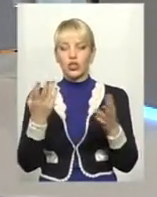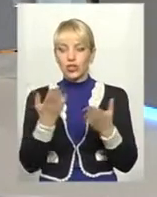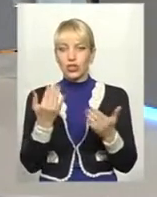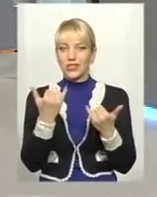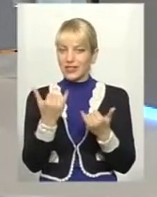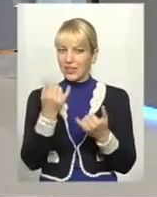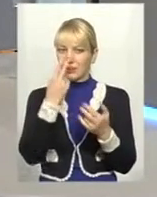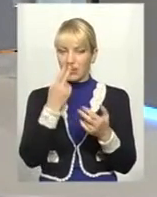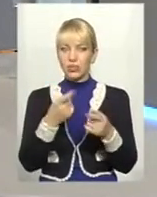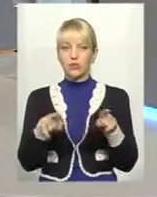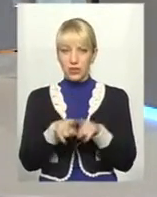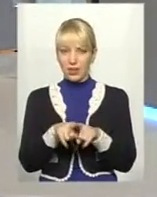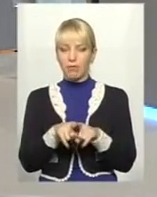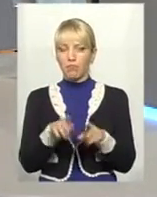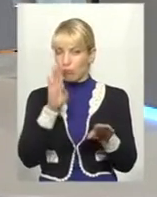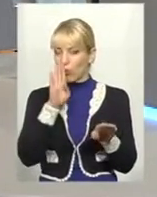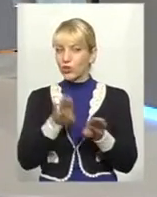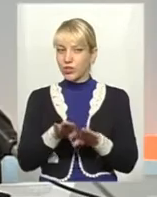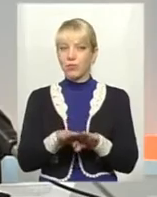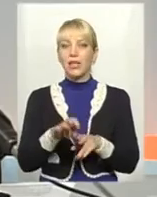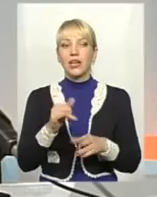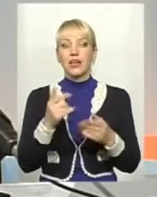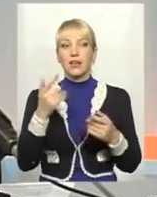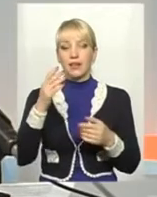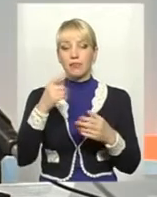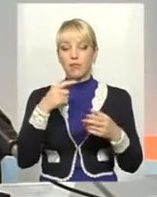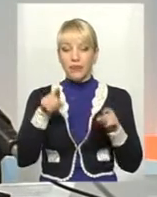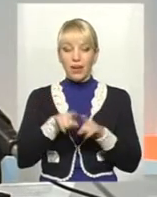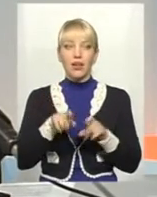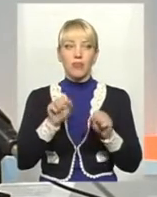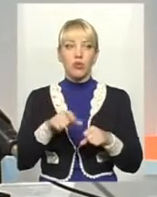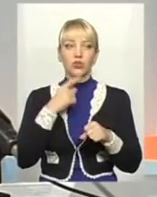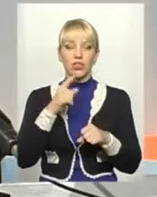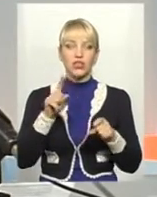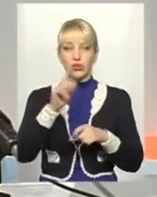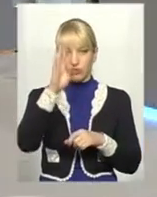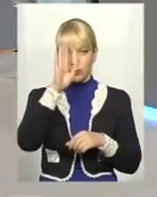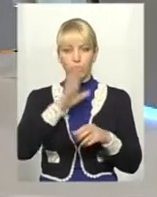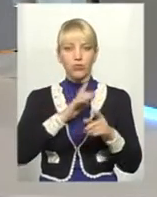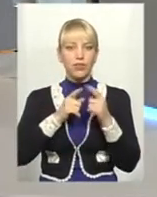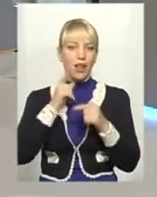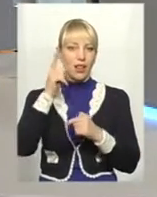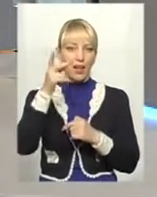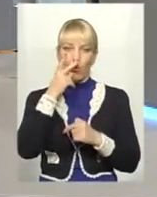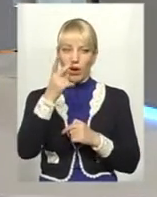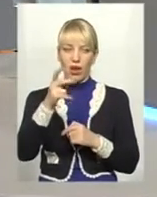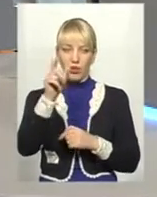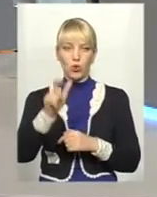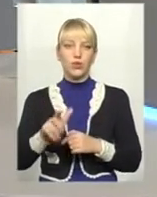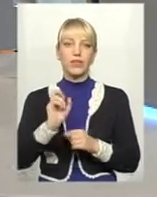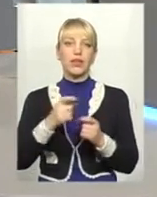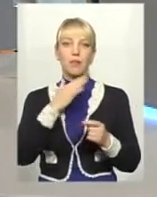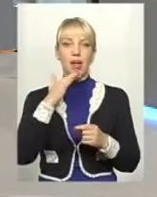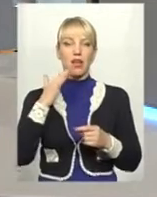ніби зараз. Таким чином можна говорити, що дійсно він спорогнозував і дивився. Він просто був далекоглядна людина, як багато